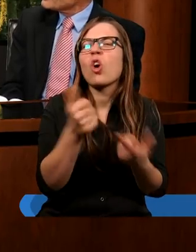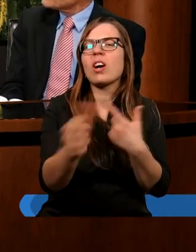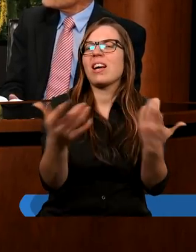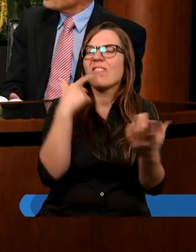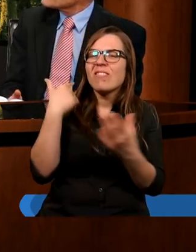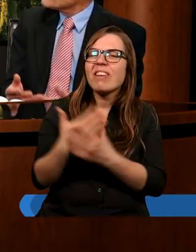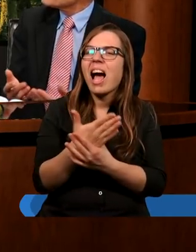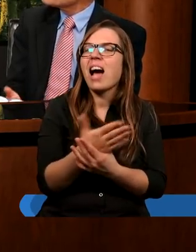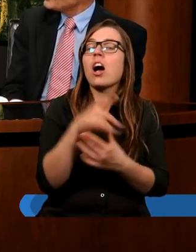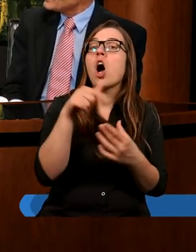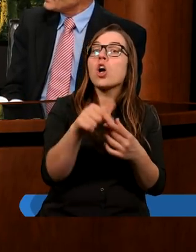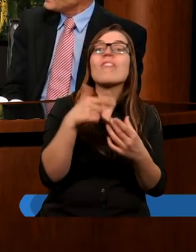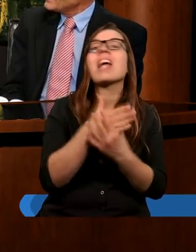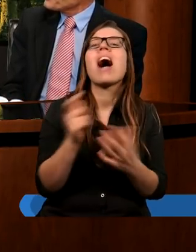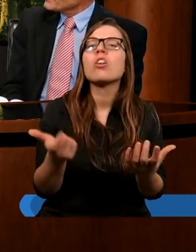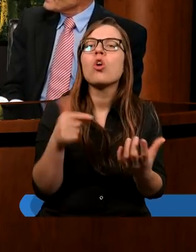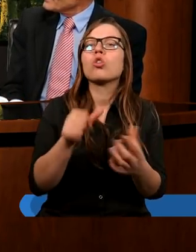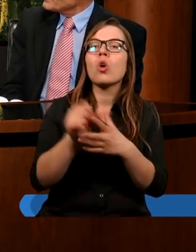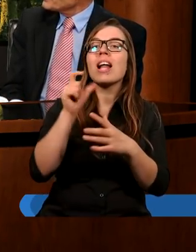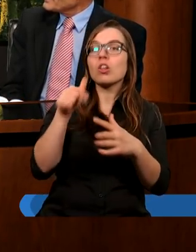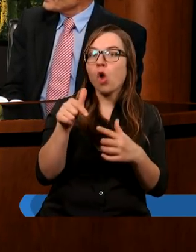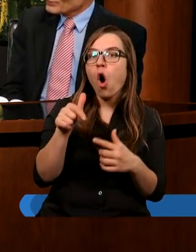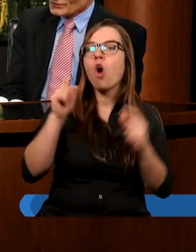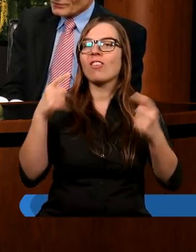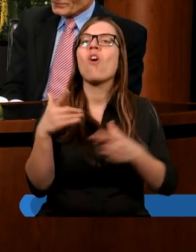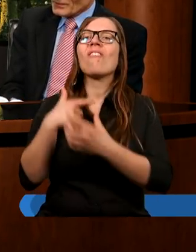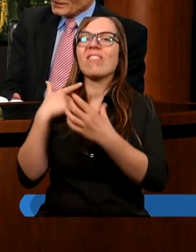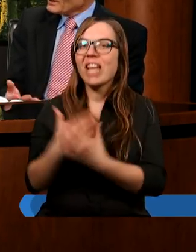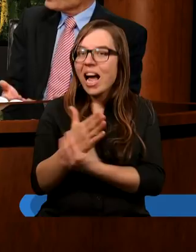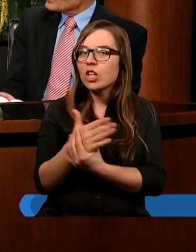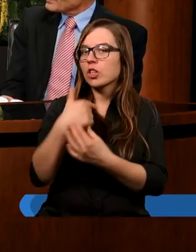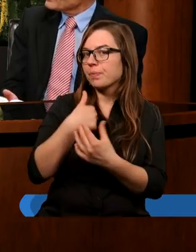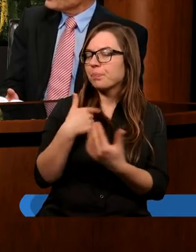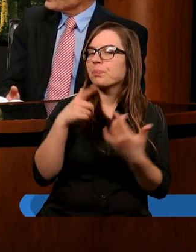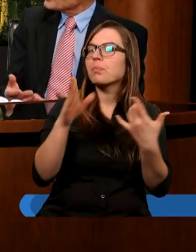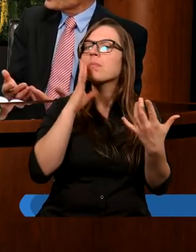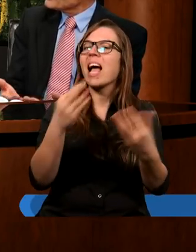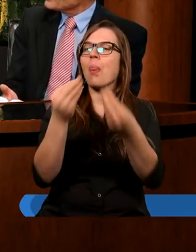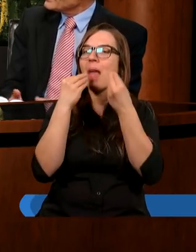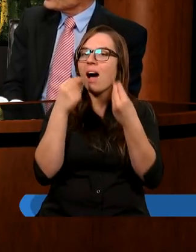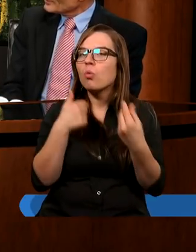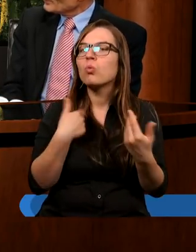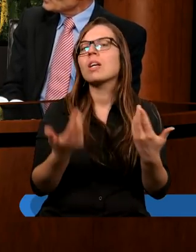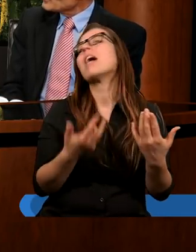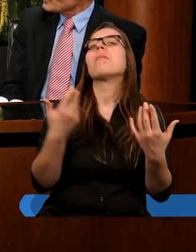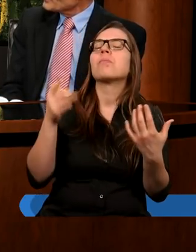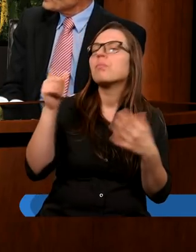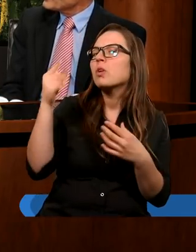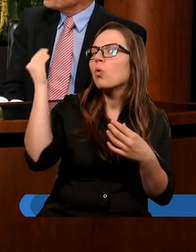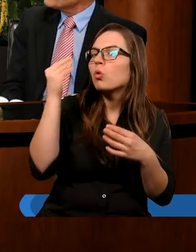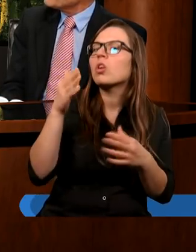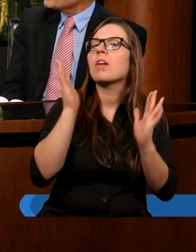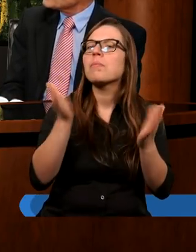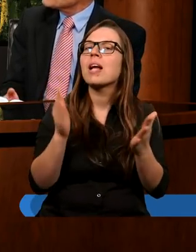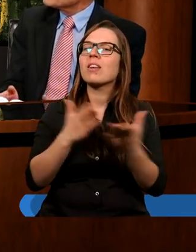wiara to jest to, w co wierzymy. Pan Jezus nauczał i oczekiwał, że Jego uczniowie